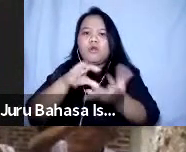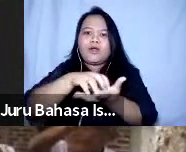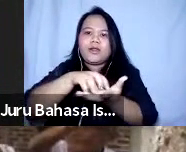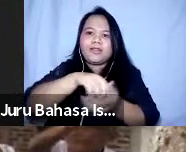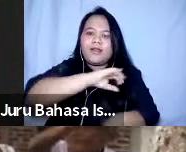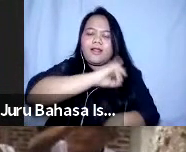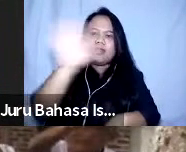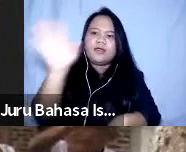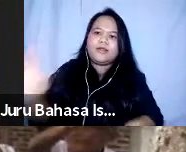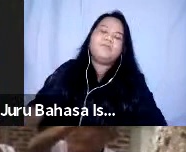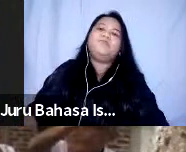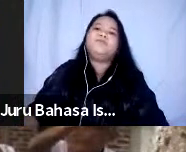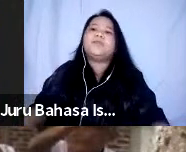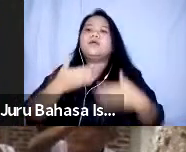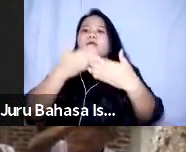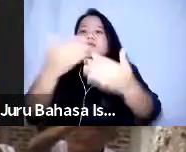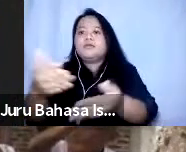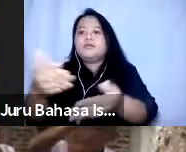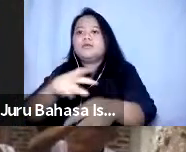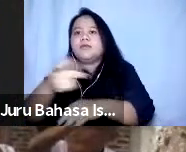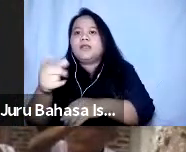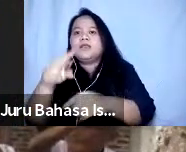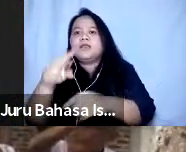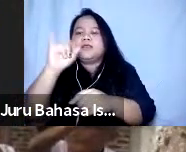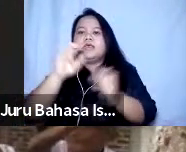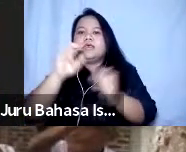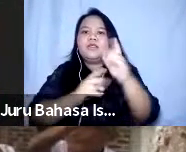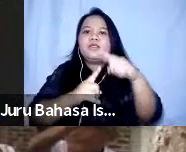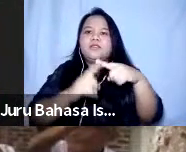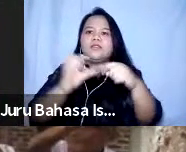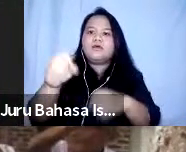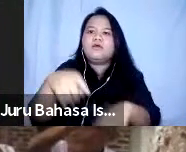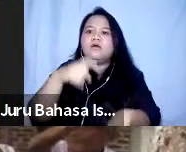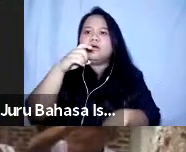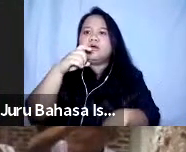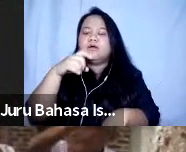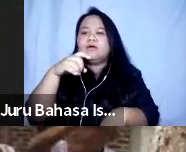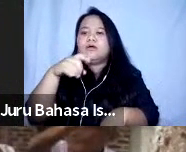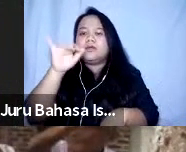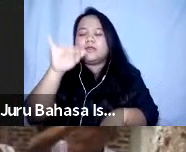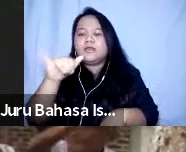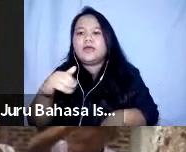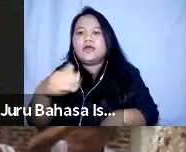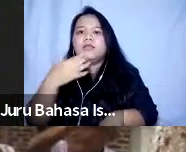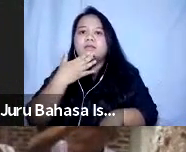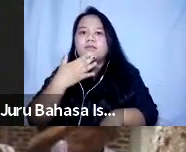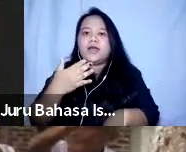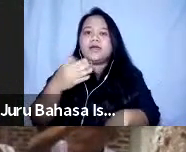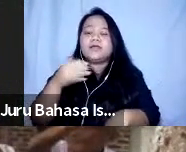serahkan ke Pak Rinto lagi baik Mbak terima kasih atas paparannya